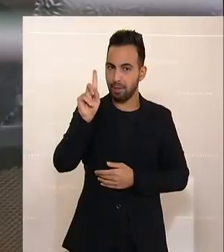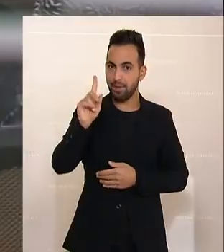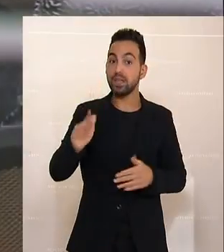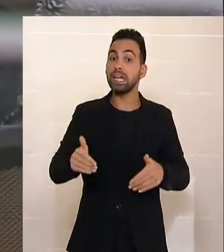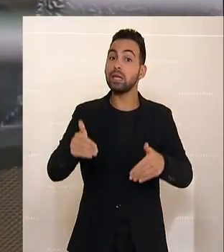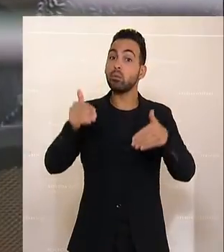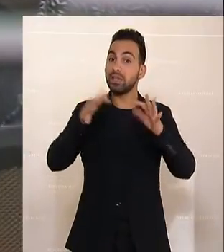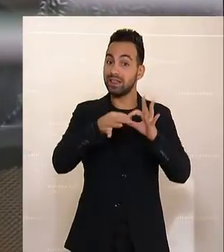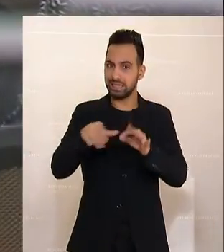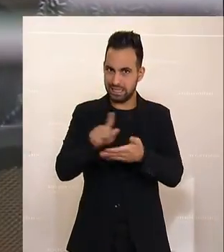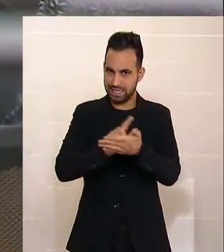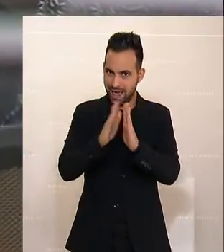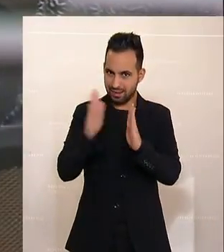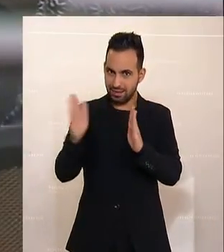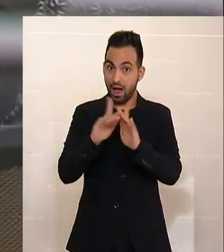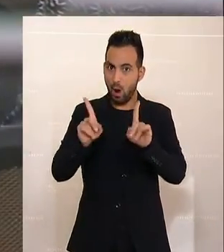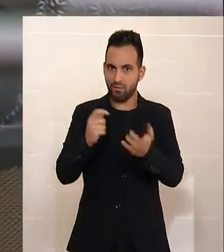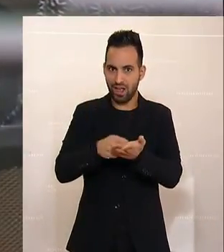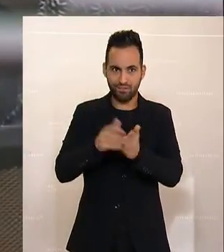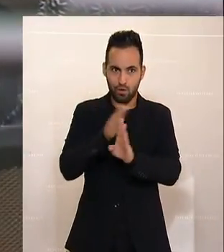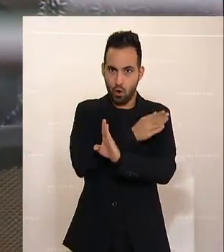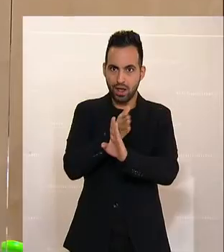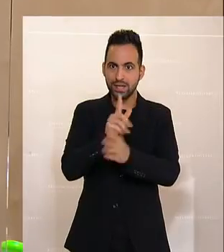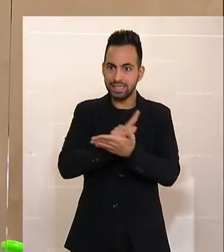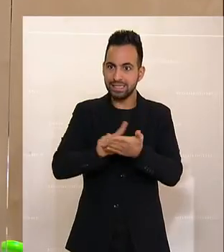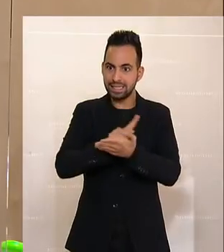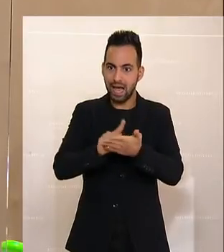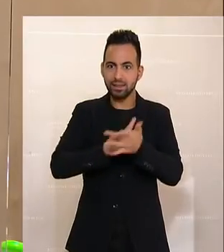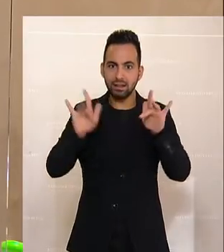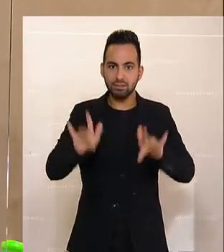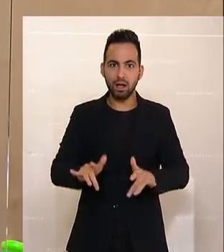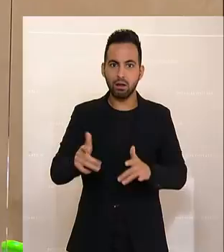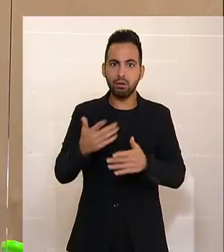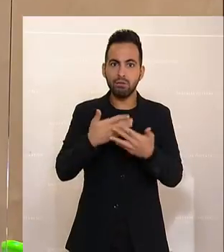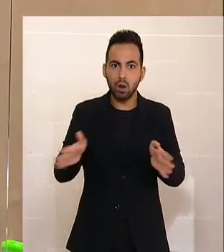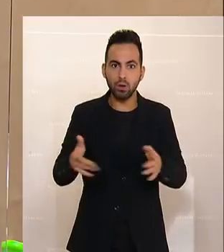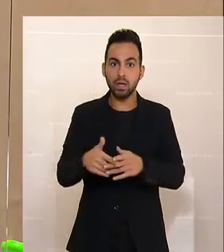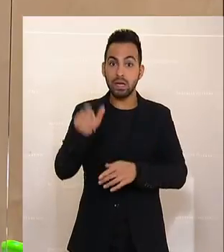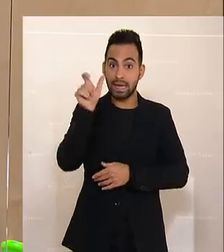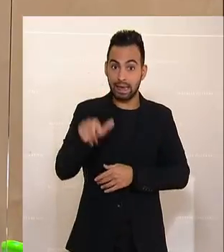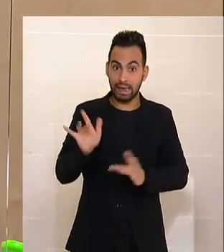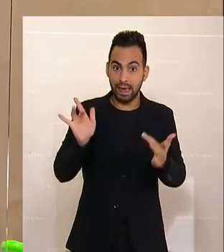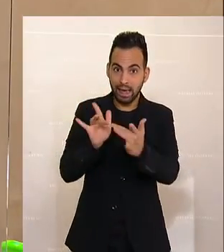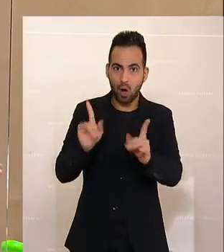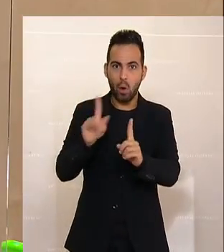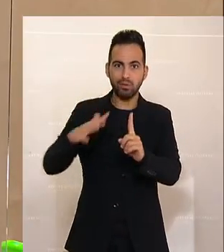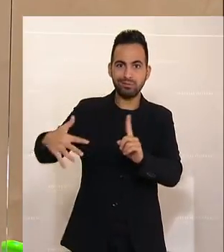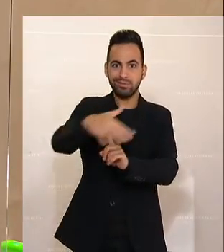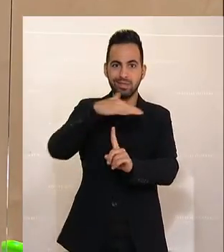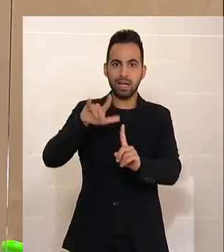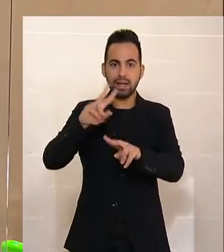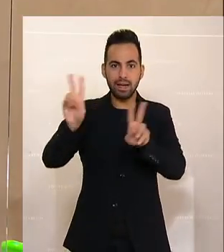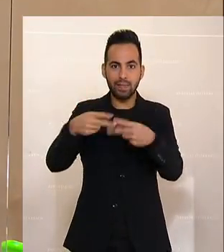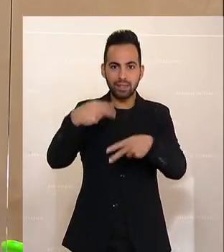Aber in dieser Zeit ist natürlich auch wertvolle Zeit verstrichen worden. Es durfte ja weder gegen Sie noch all die anderen, die in diesem Komplex geführt wurden,